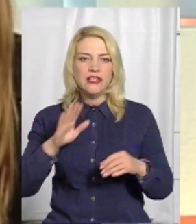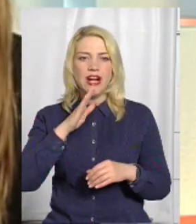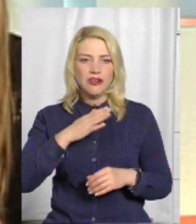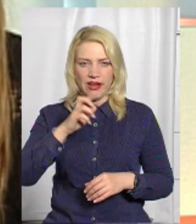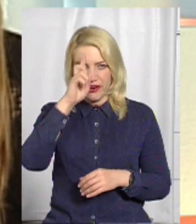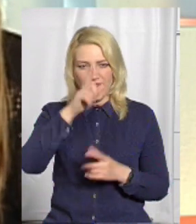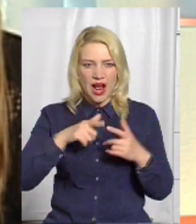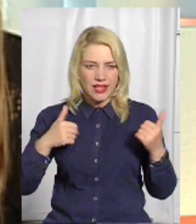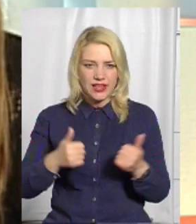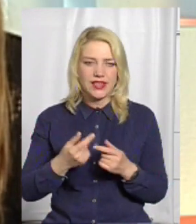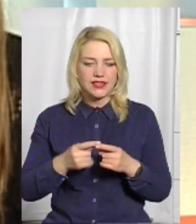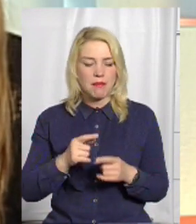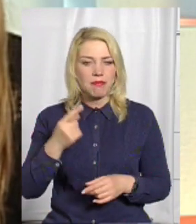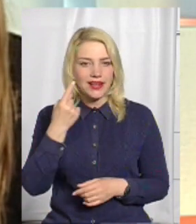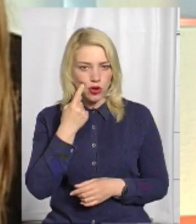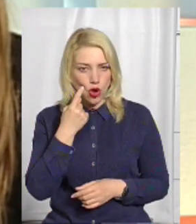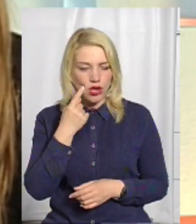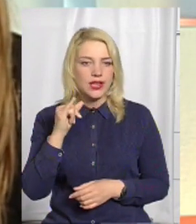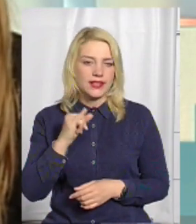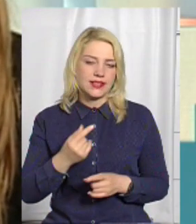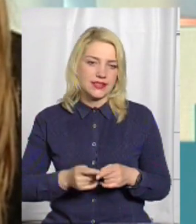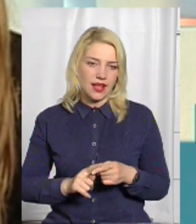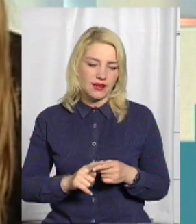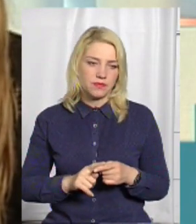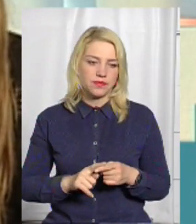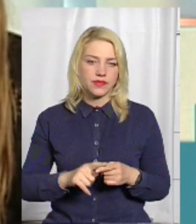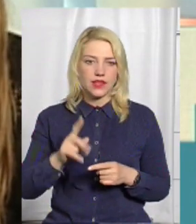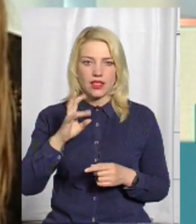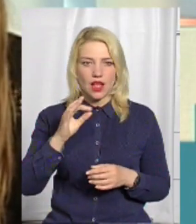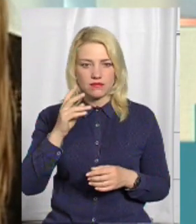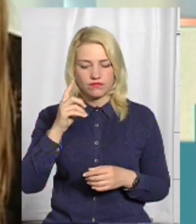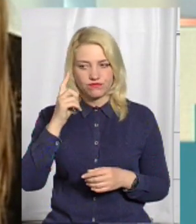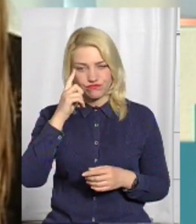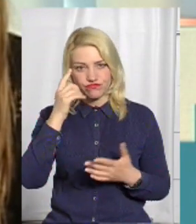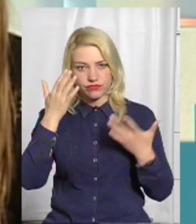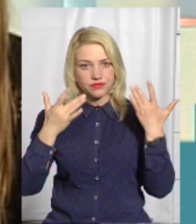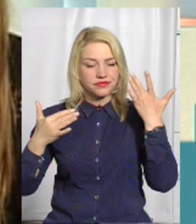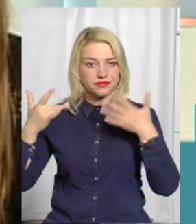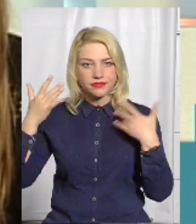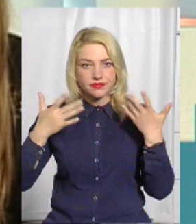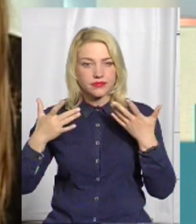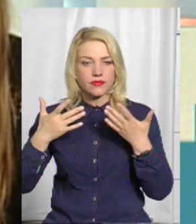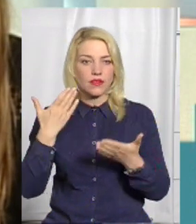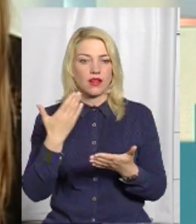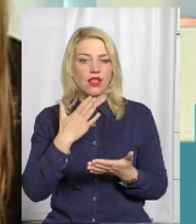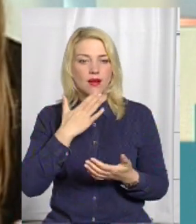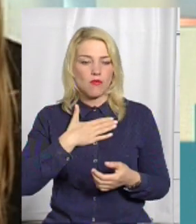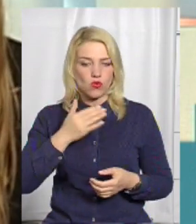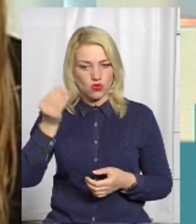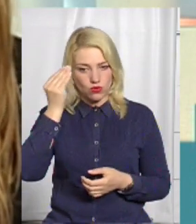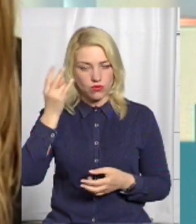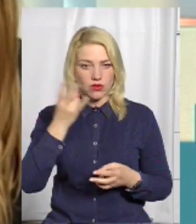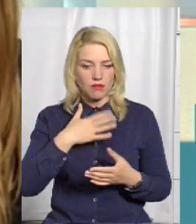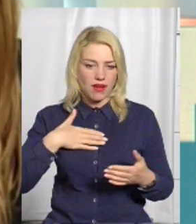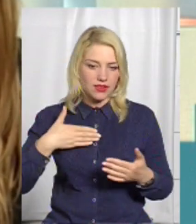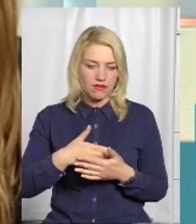країни. Це прикро і це, знаєте, на роздуми налаштовує. На мою думку, потрібно більше